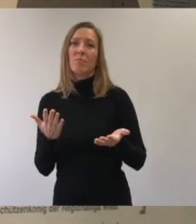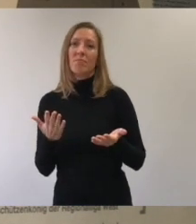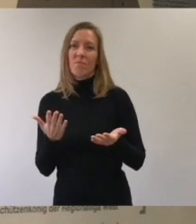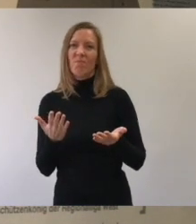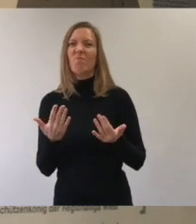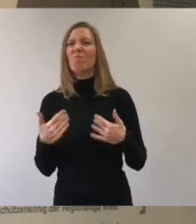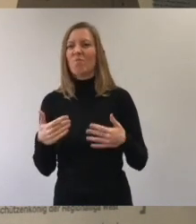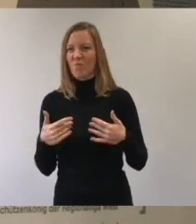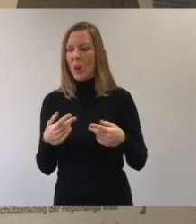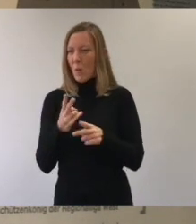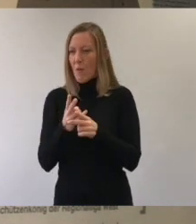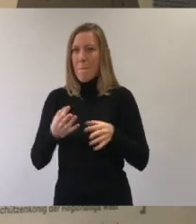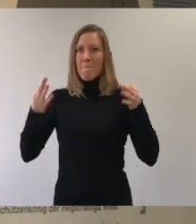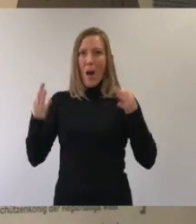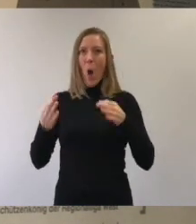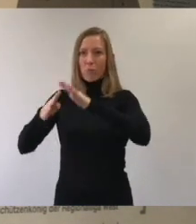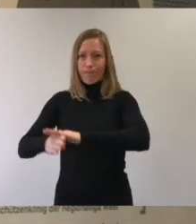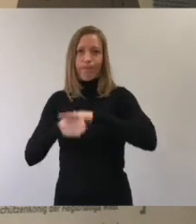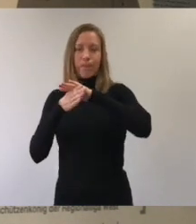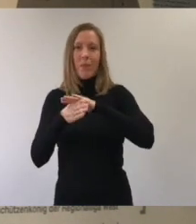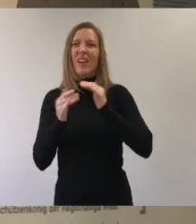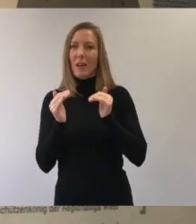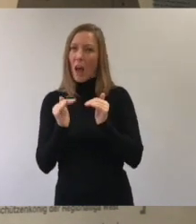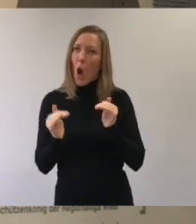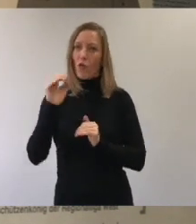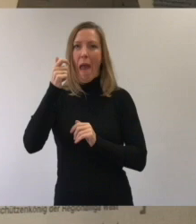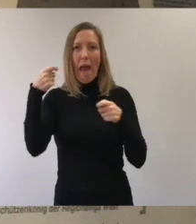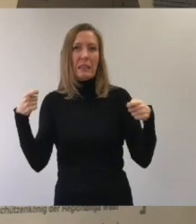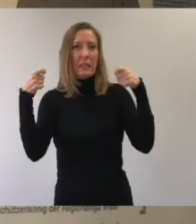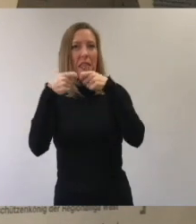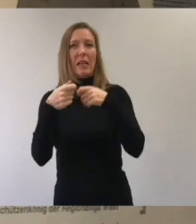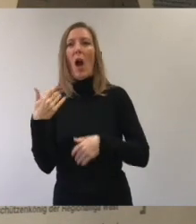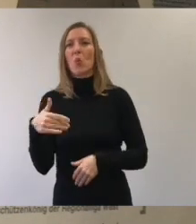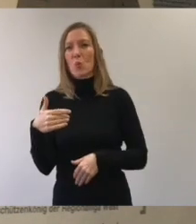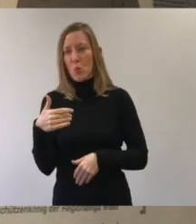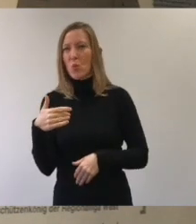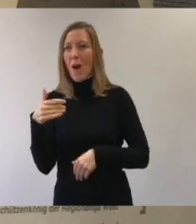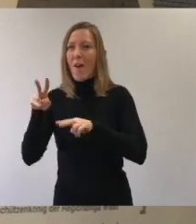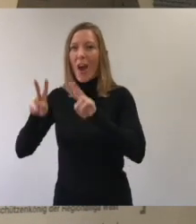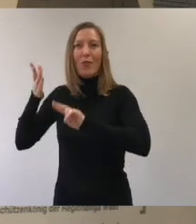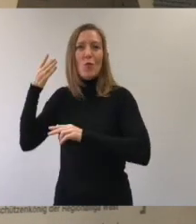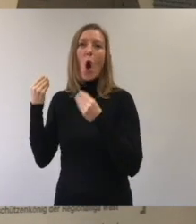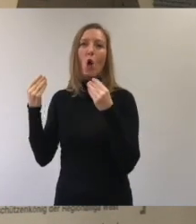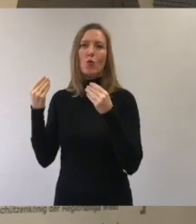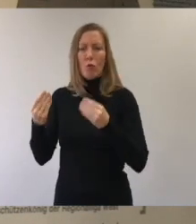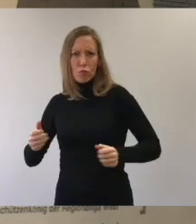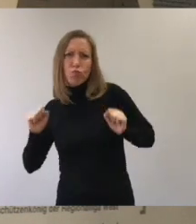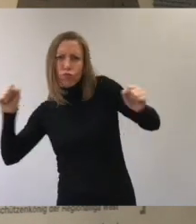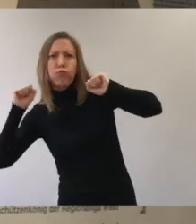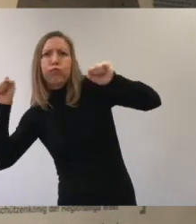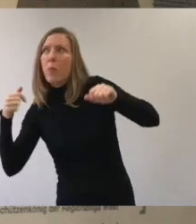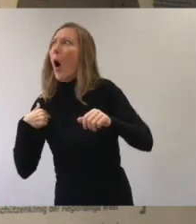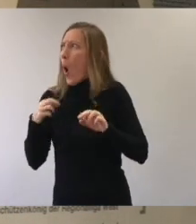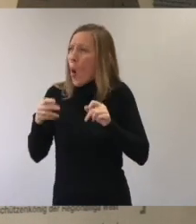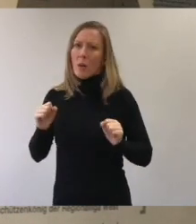sehr brauchen könnten, gerade in der Situation als Aufsteiger in der ersten Liga, unsere Fans hier in der Vergangenheit immer wieder nach vorne